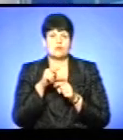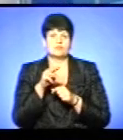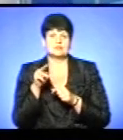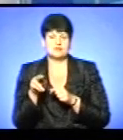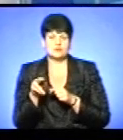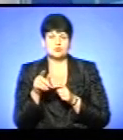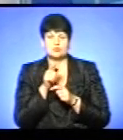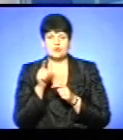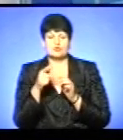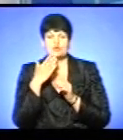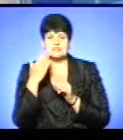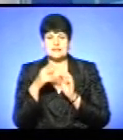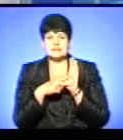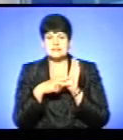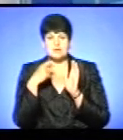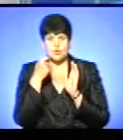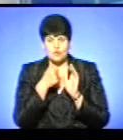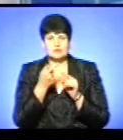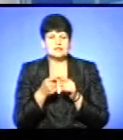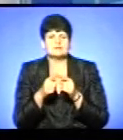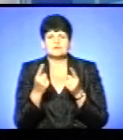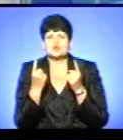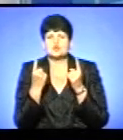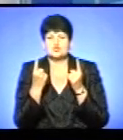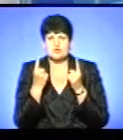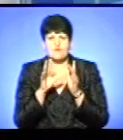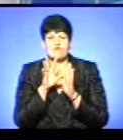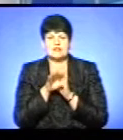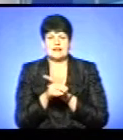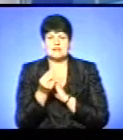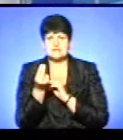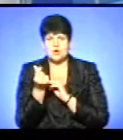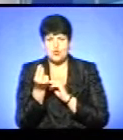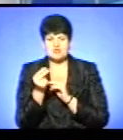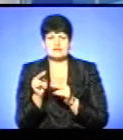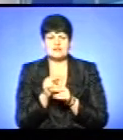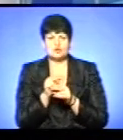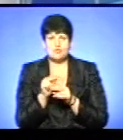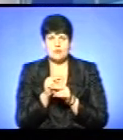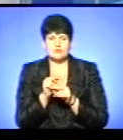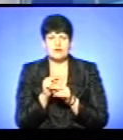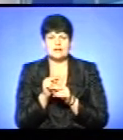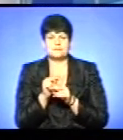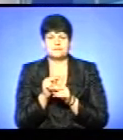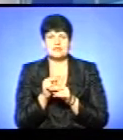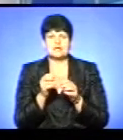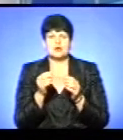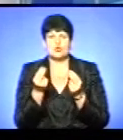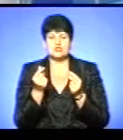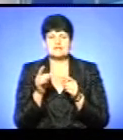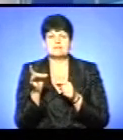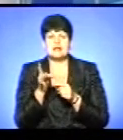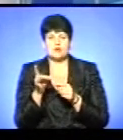протягом останніх семи років досить суттєво кладали великі кошти. Відремонтували це переважно кошти районного бюджету.